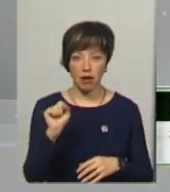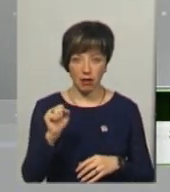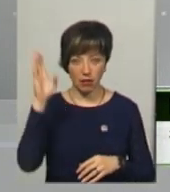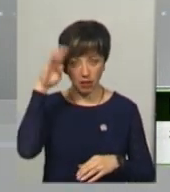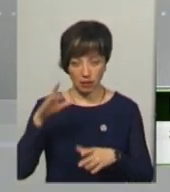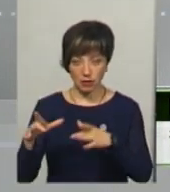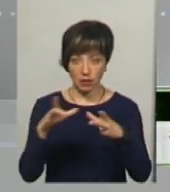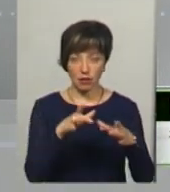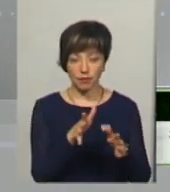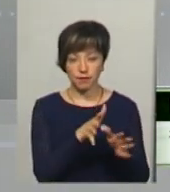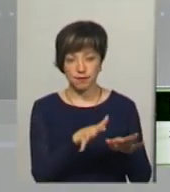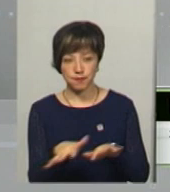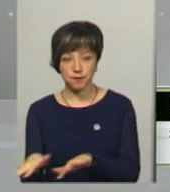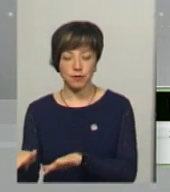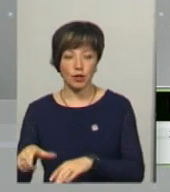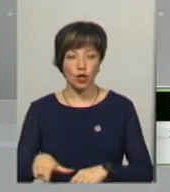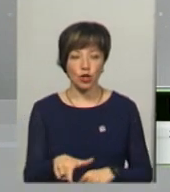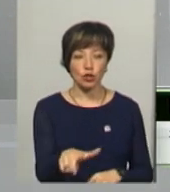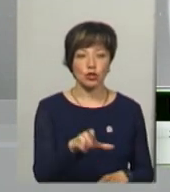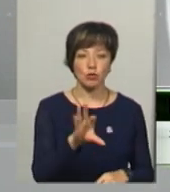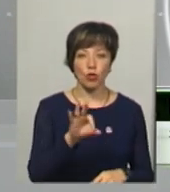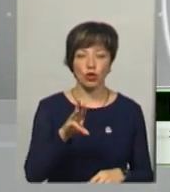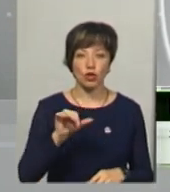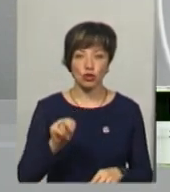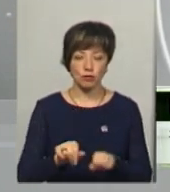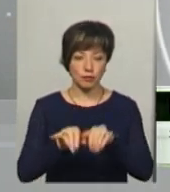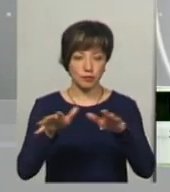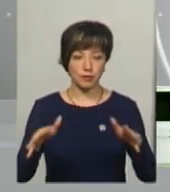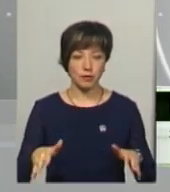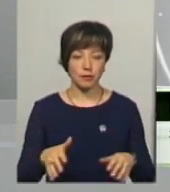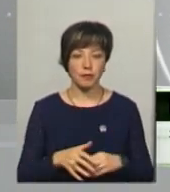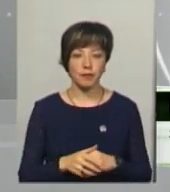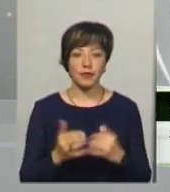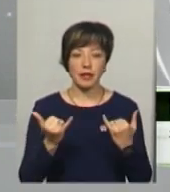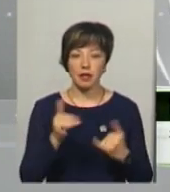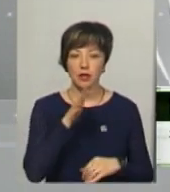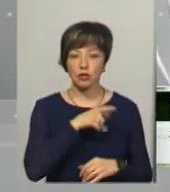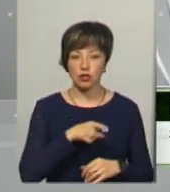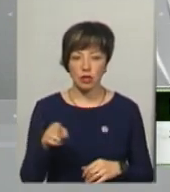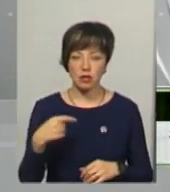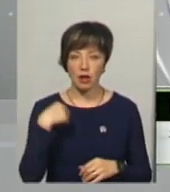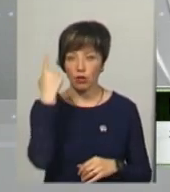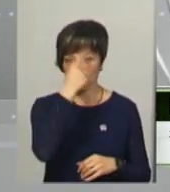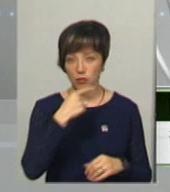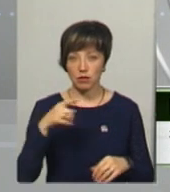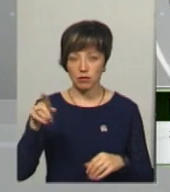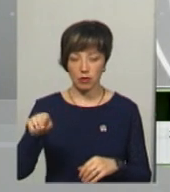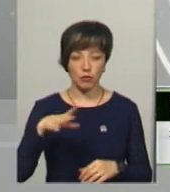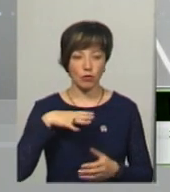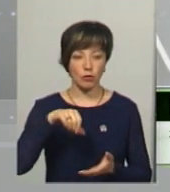виход річки Смотрич за межі берегів. На даний час я там особисто був